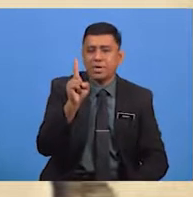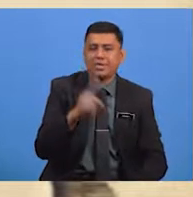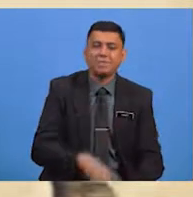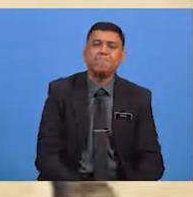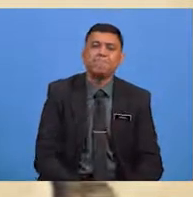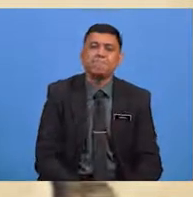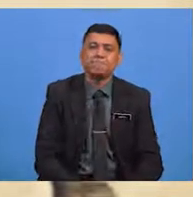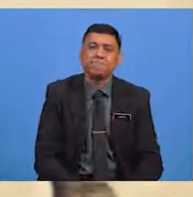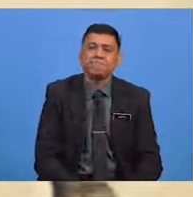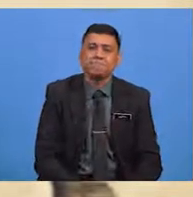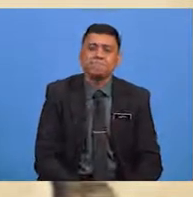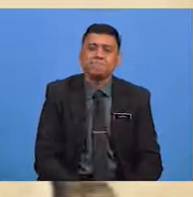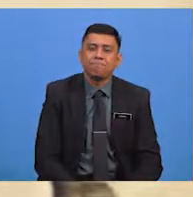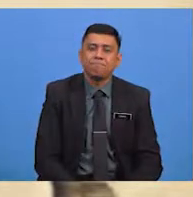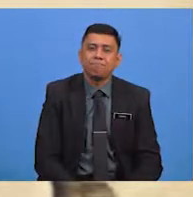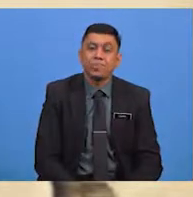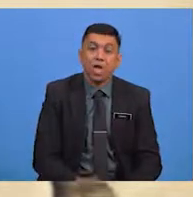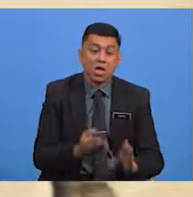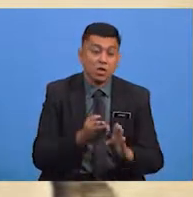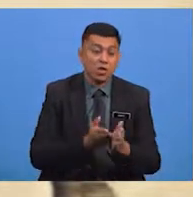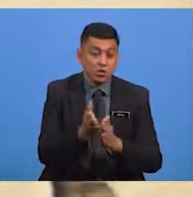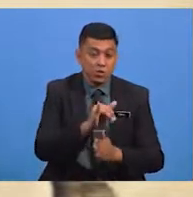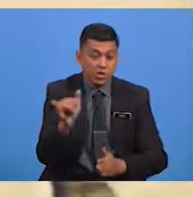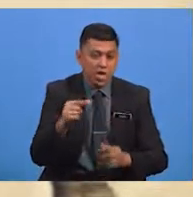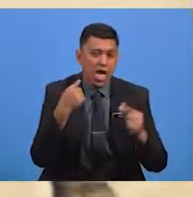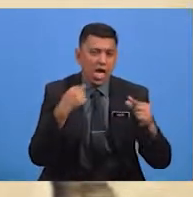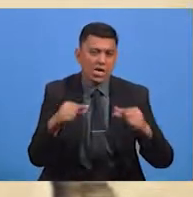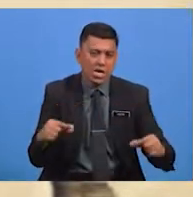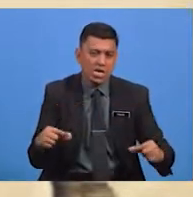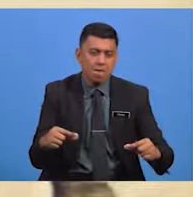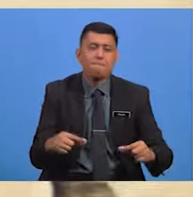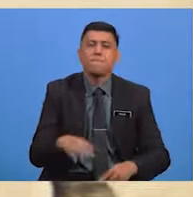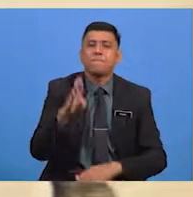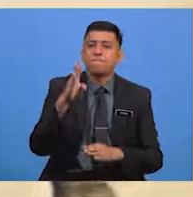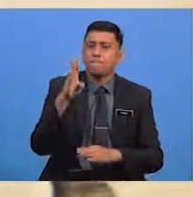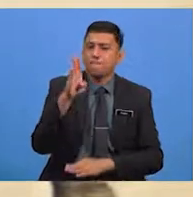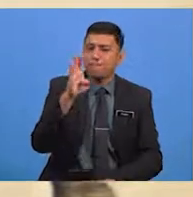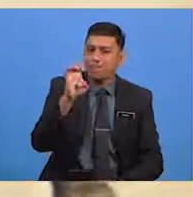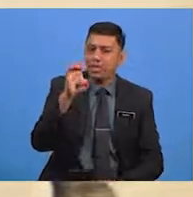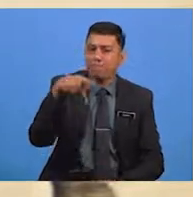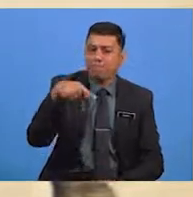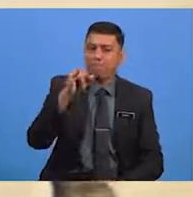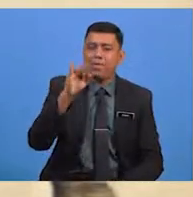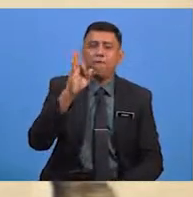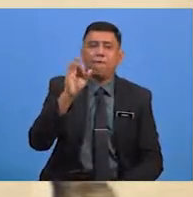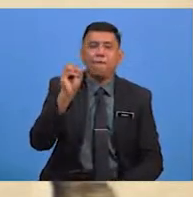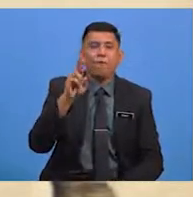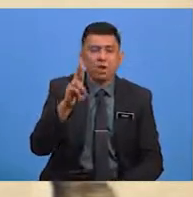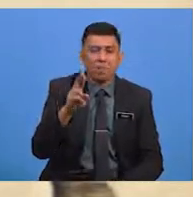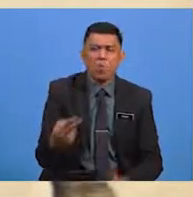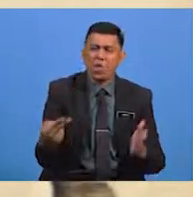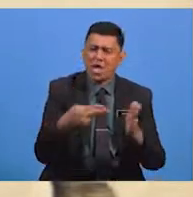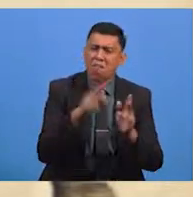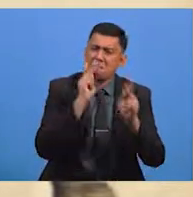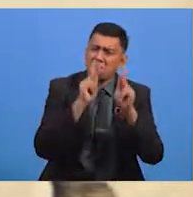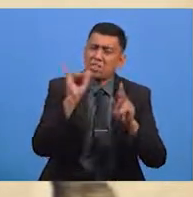Pertama Seterusnya Gaya Bahasa Epifora Iaitu Pengulangan Kata